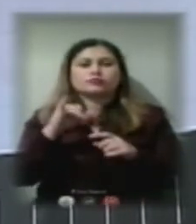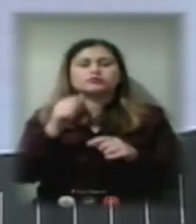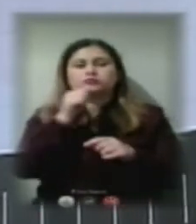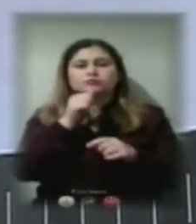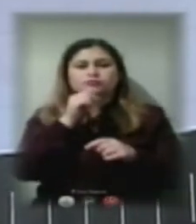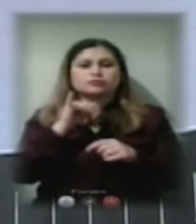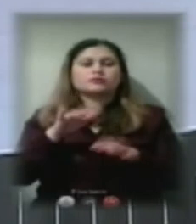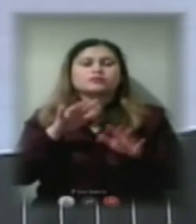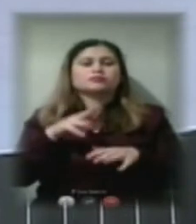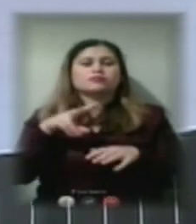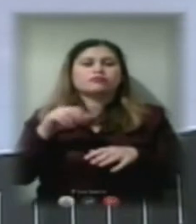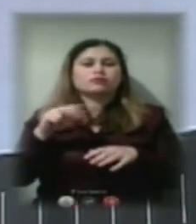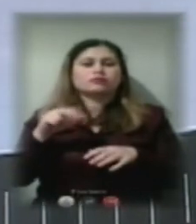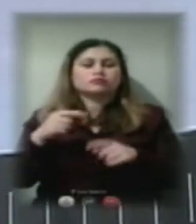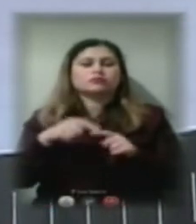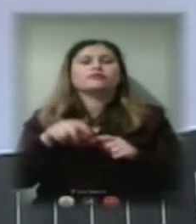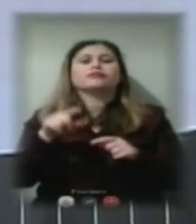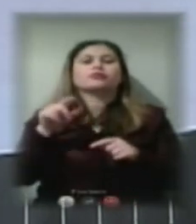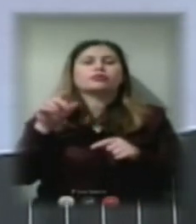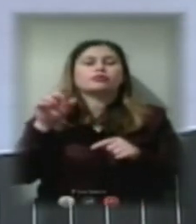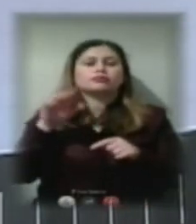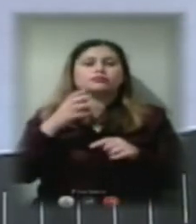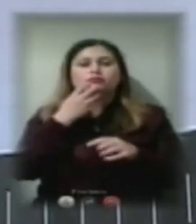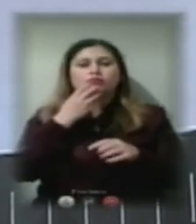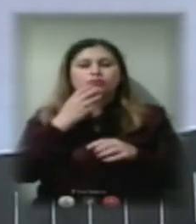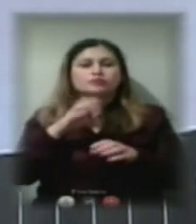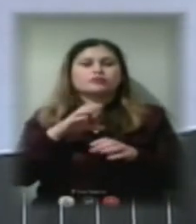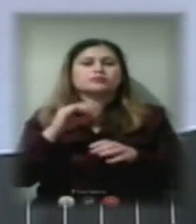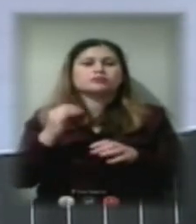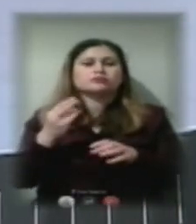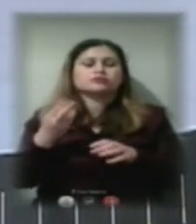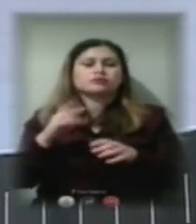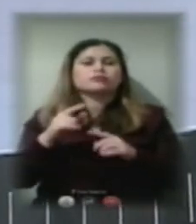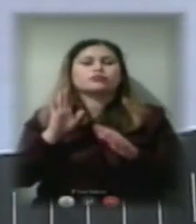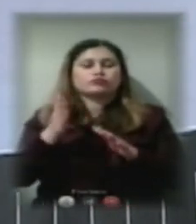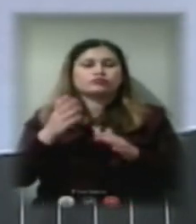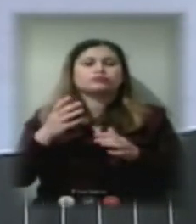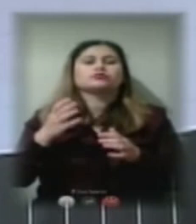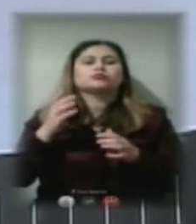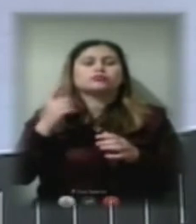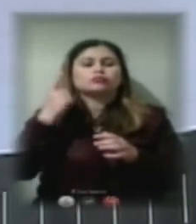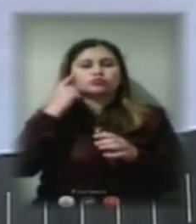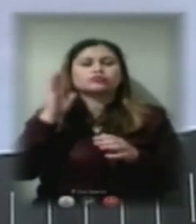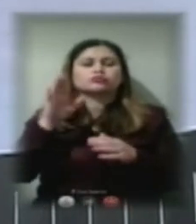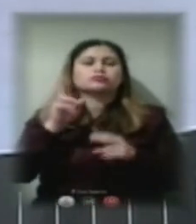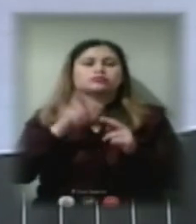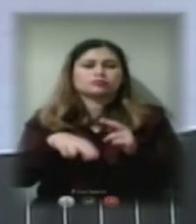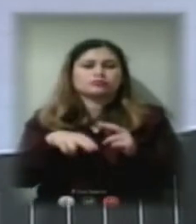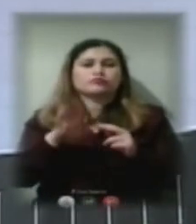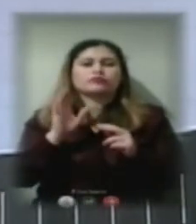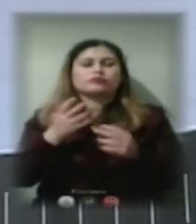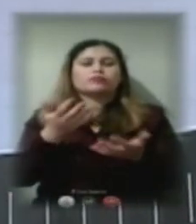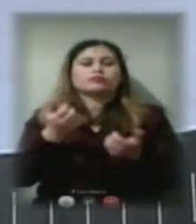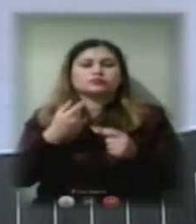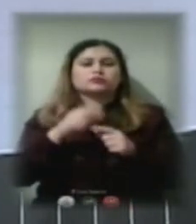влади, і для підприємств теплопостачальних. І будемо сподіватися, що по завершенню вони зможуть отримати за цей іспит